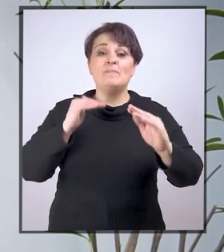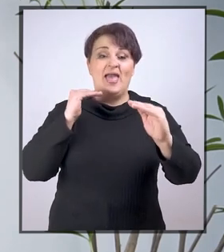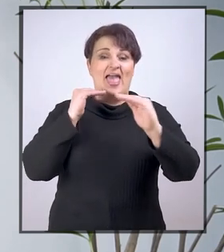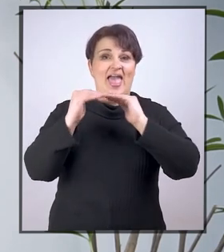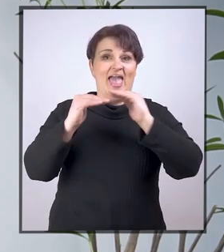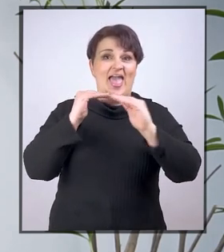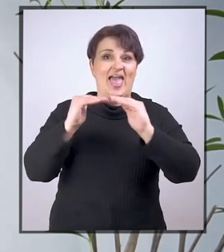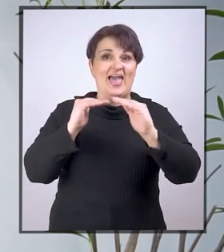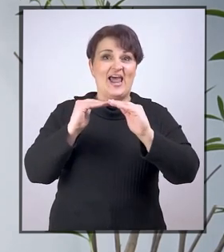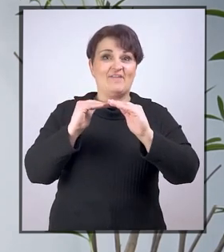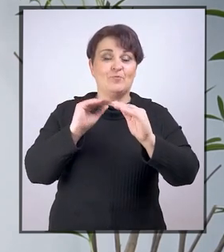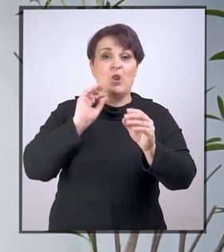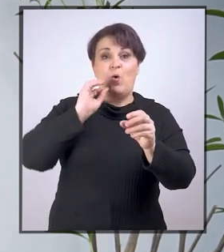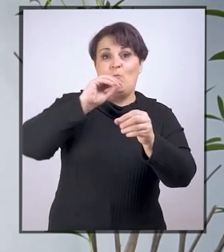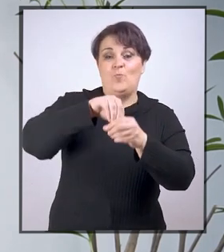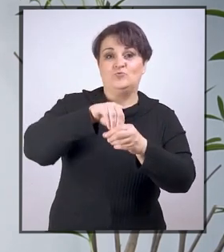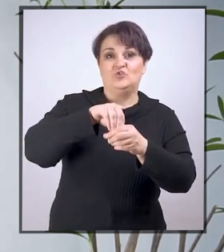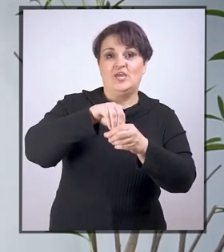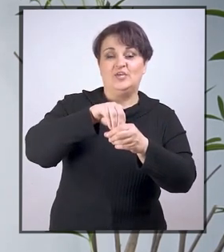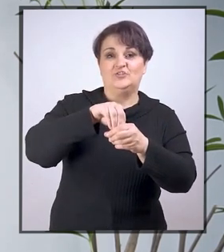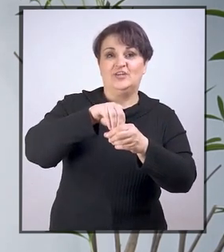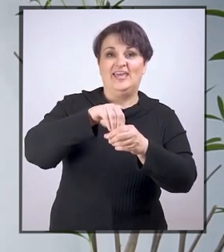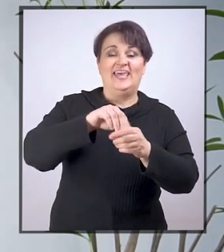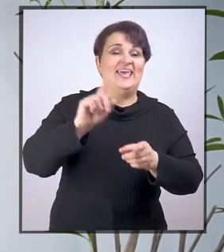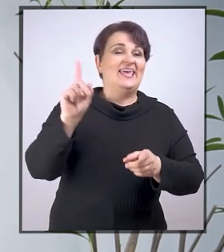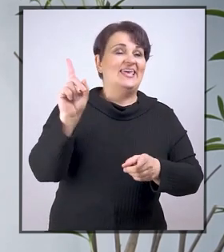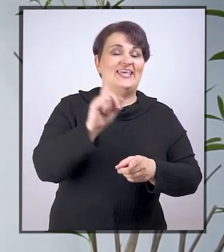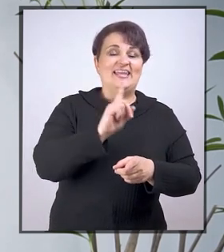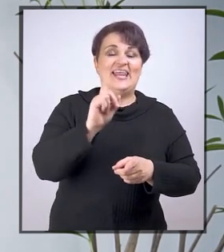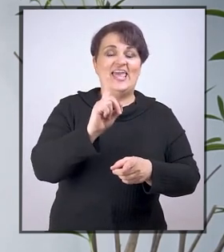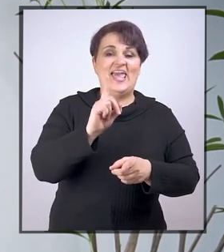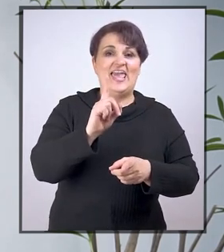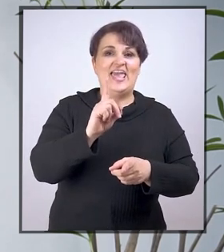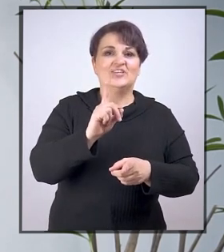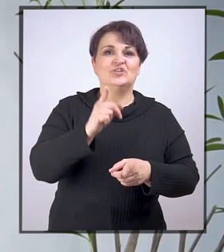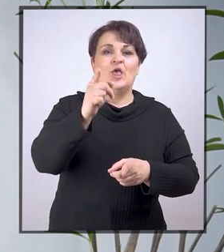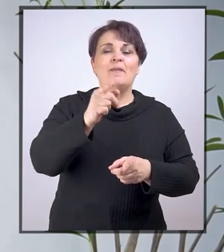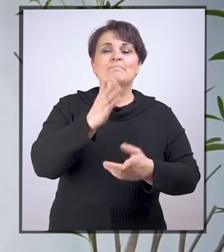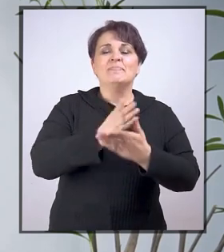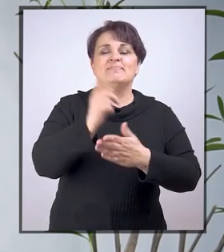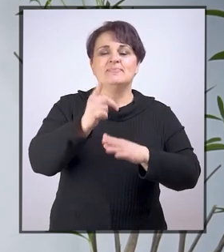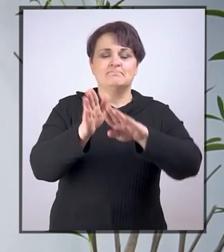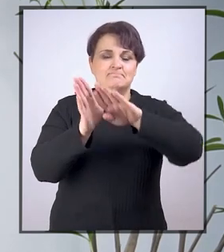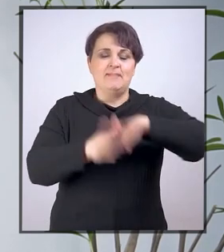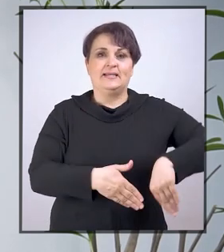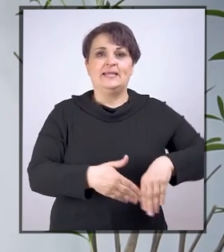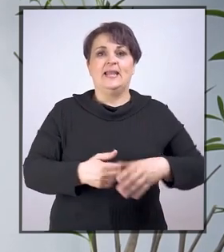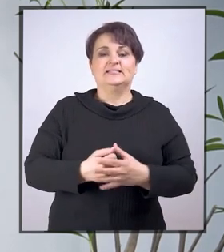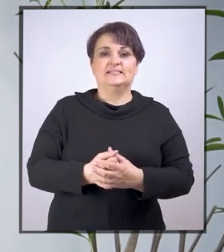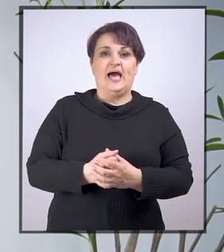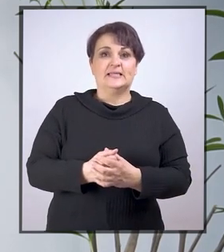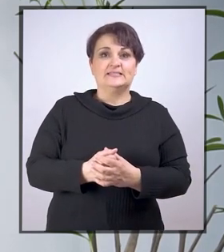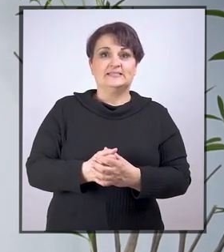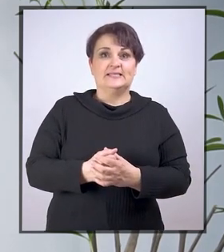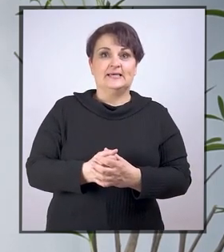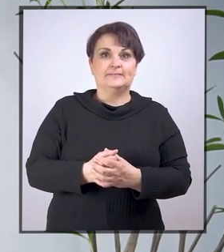omogućiti ravnopravno učešće i neće doći do marginalizacije.